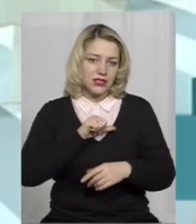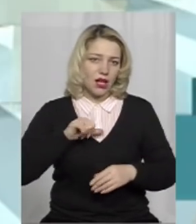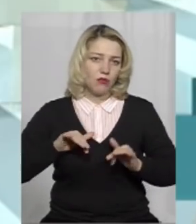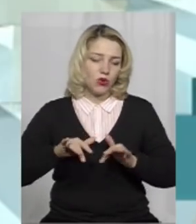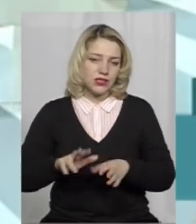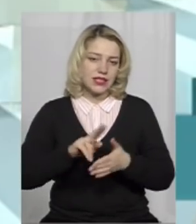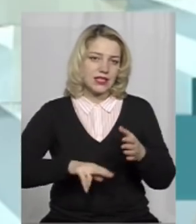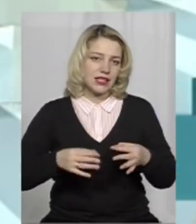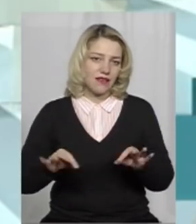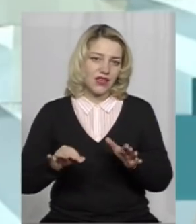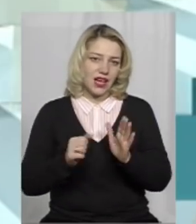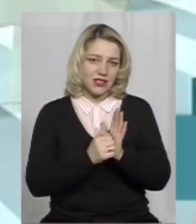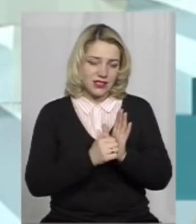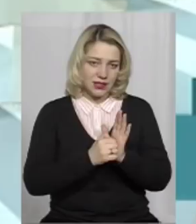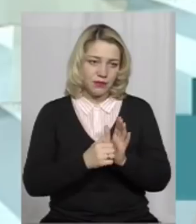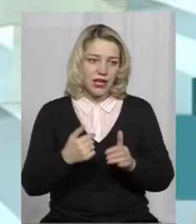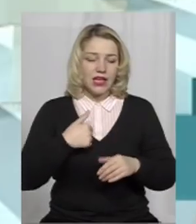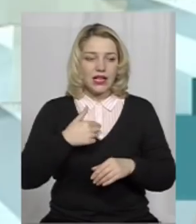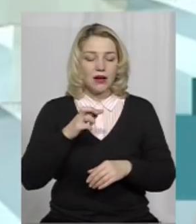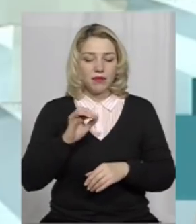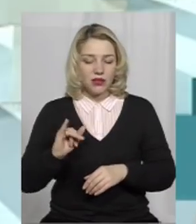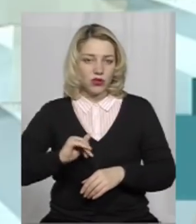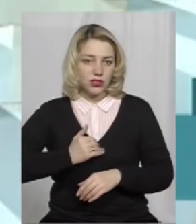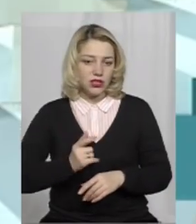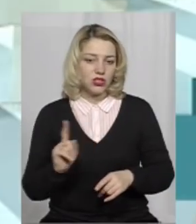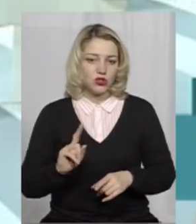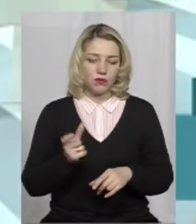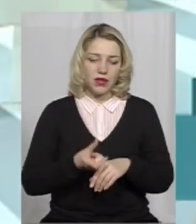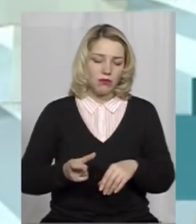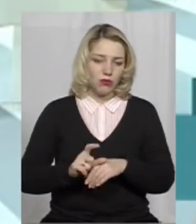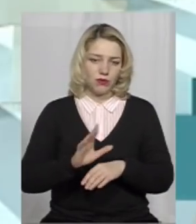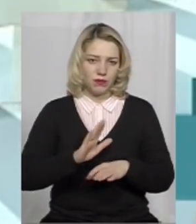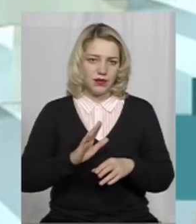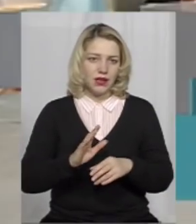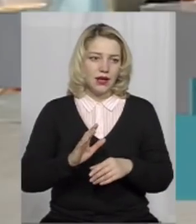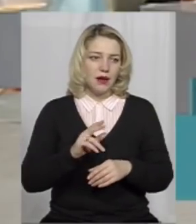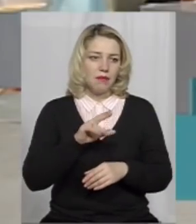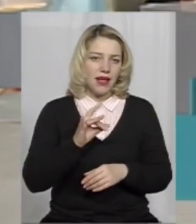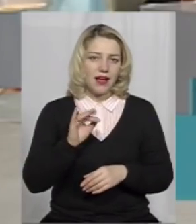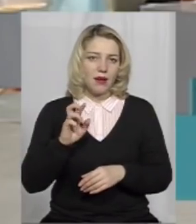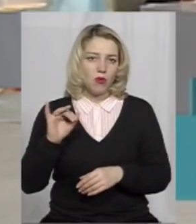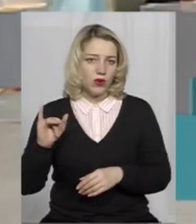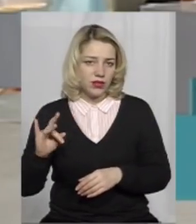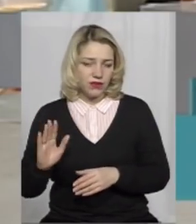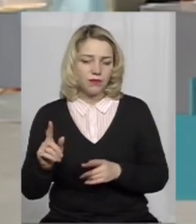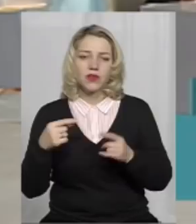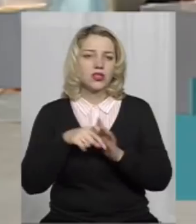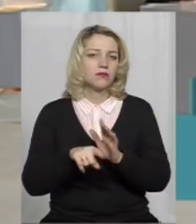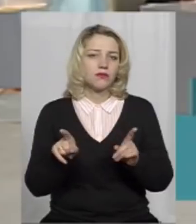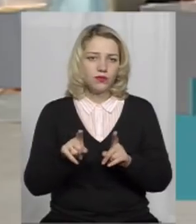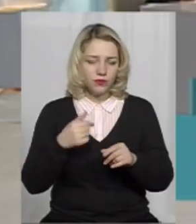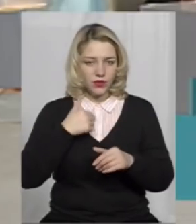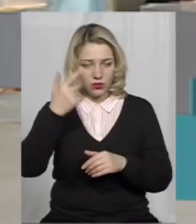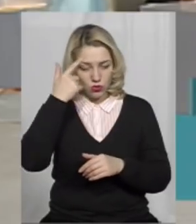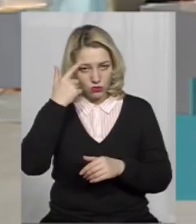процес сертифікації. Я дуже би хотіла, щоб не було переборів в цьому. Про що саме я